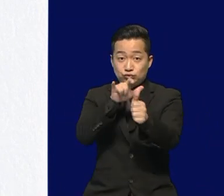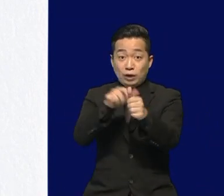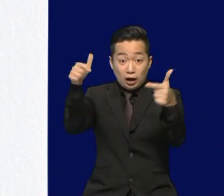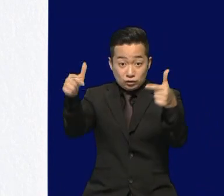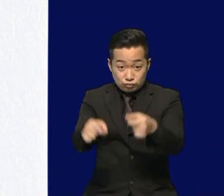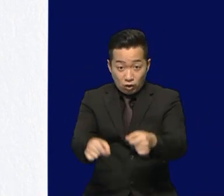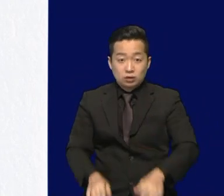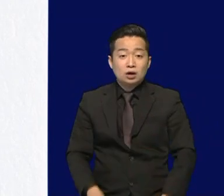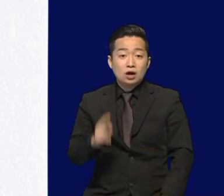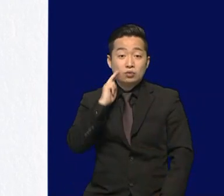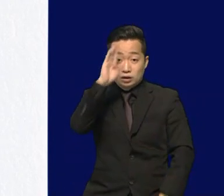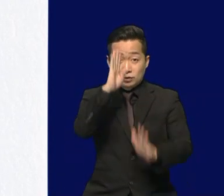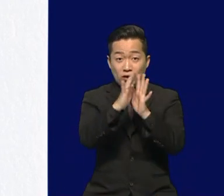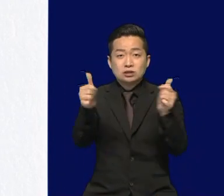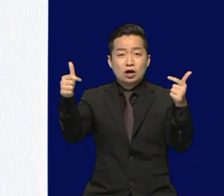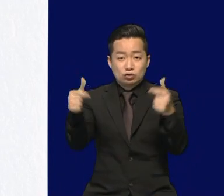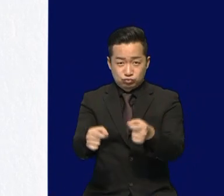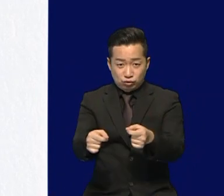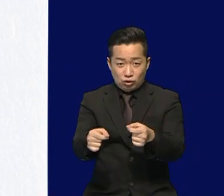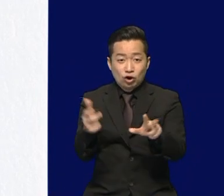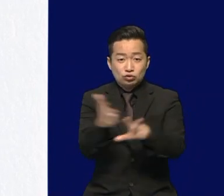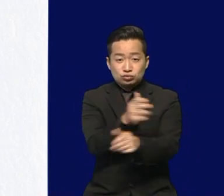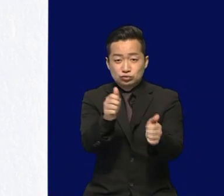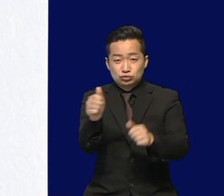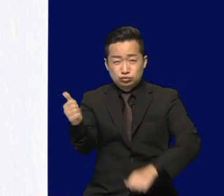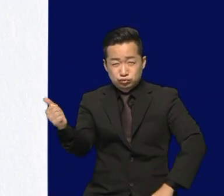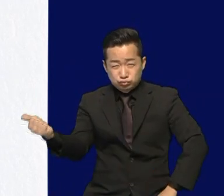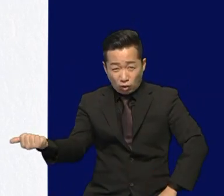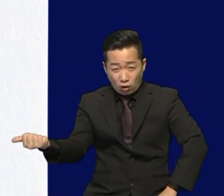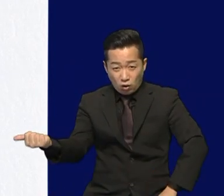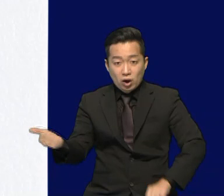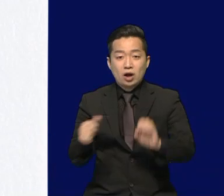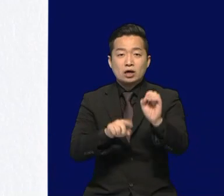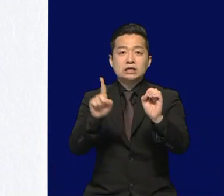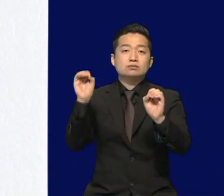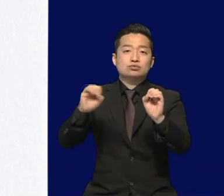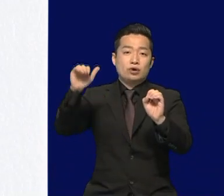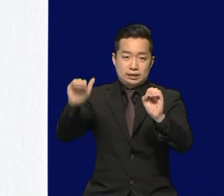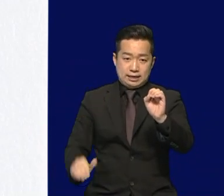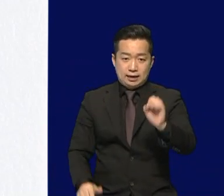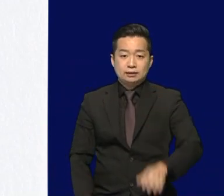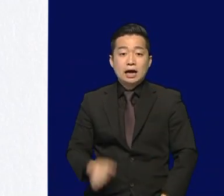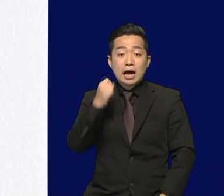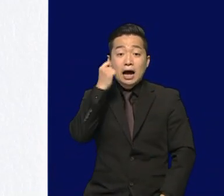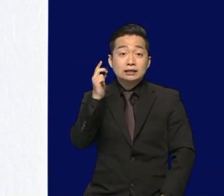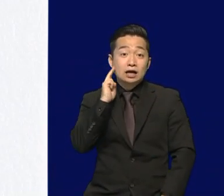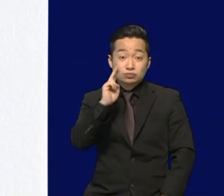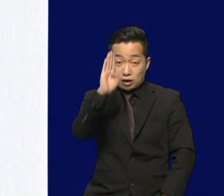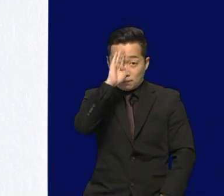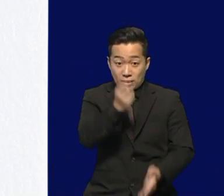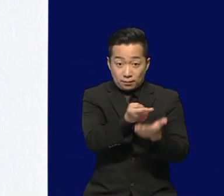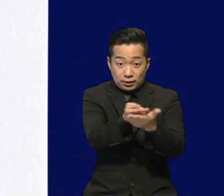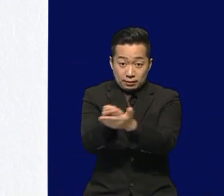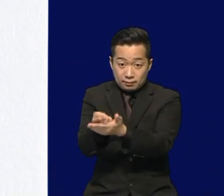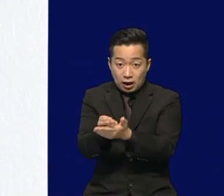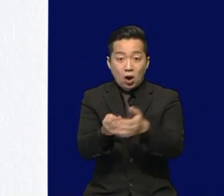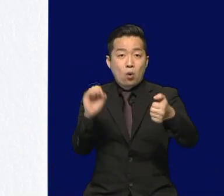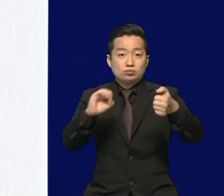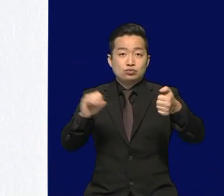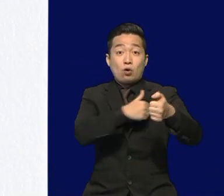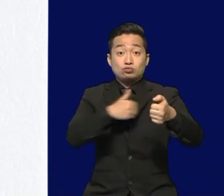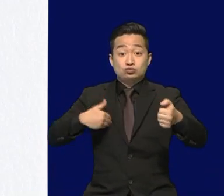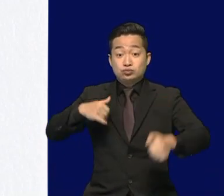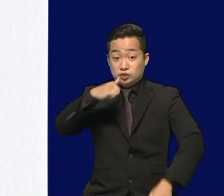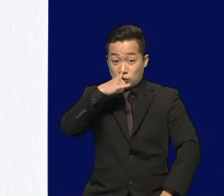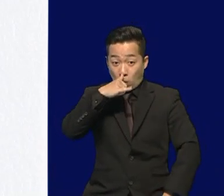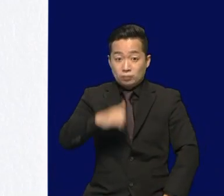위중증 환자가 줄고 주간 치명률이 0.1% 이하일 경우 한 달 중환자 병상이 50% 이상 여유가